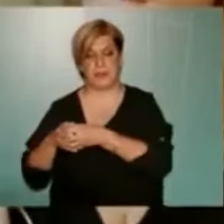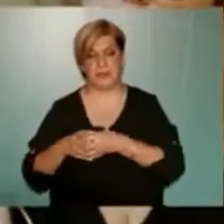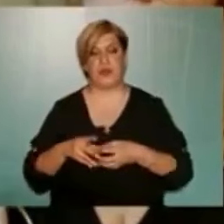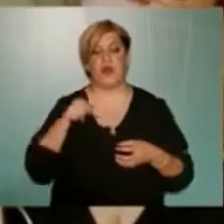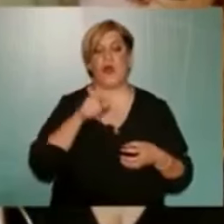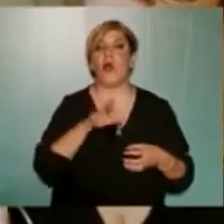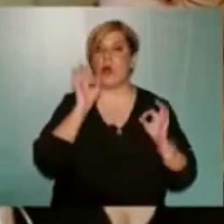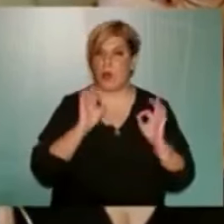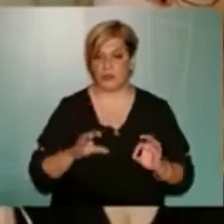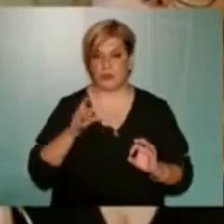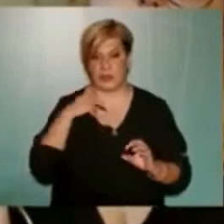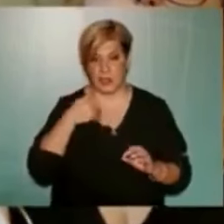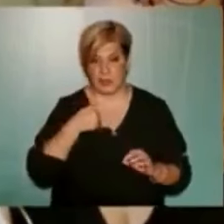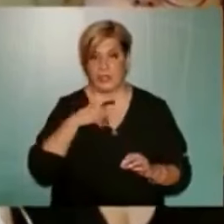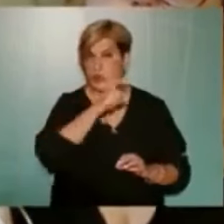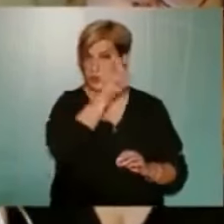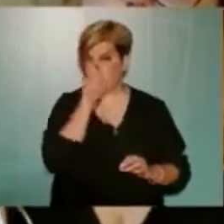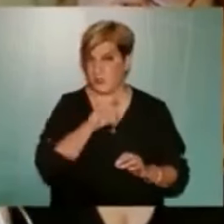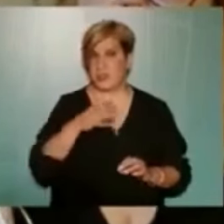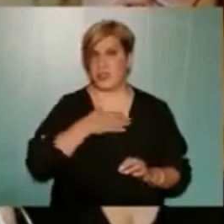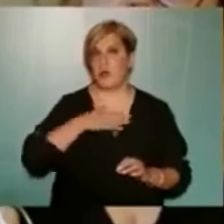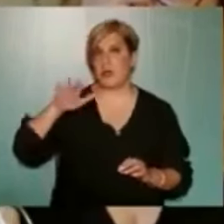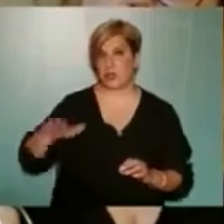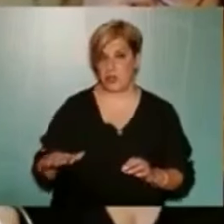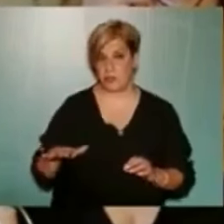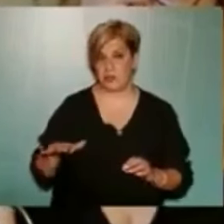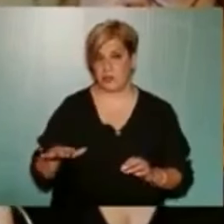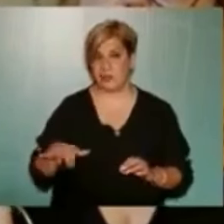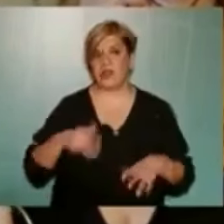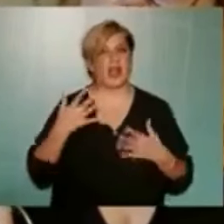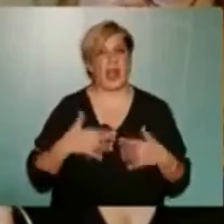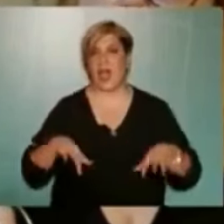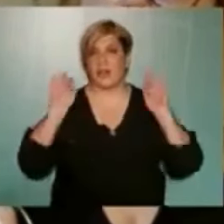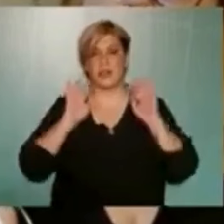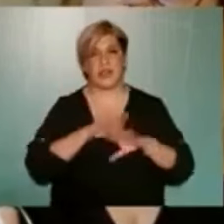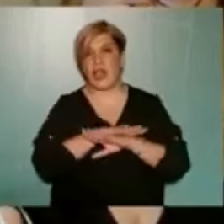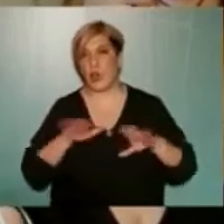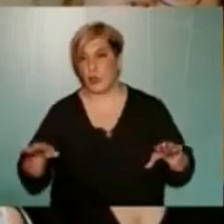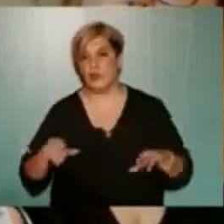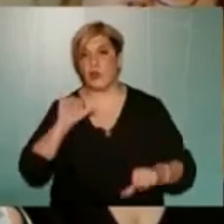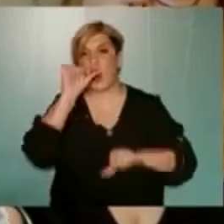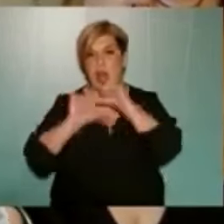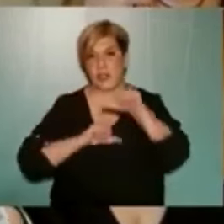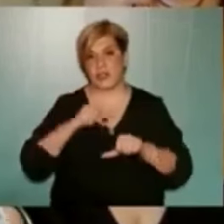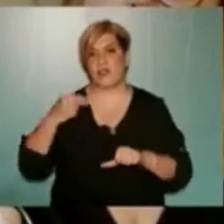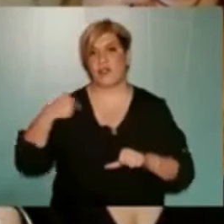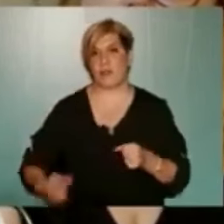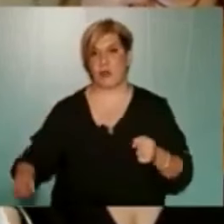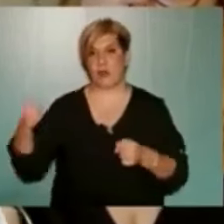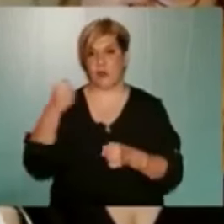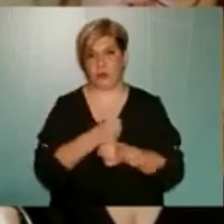Όπως και να έχει, εμάς η ζωή μας και των παιδιών μας δεν ξεκινάνε και τελειώνουν κάθε φορά που αλλάζει δήμαρχος.